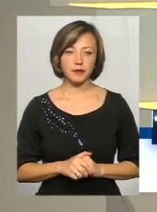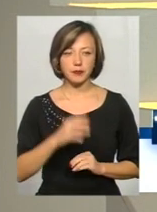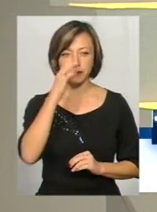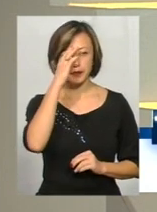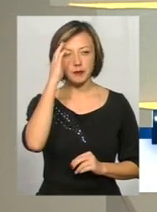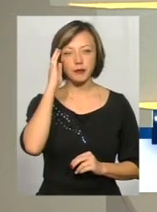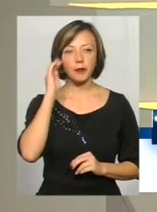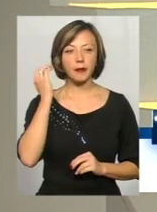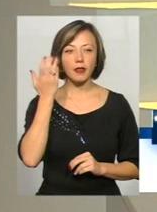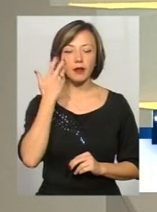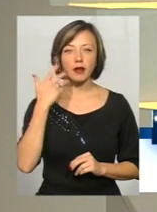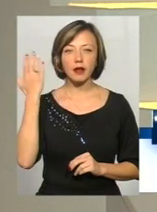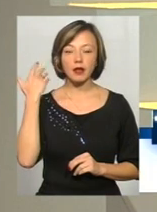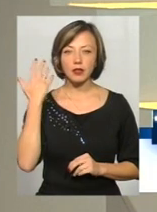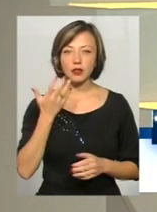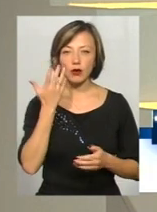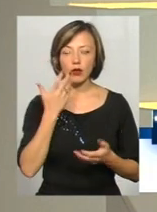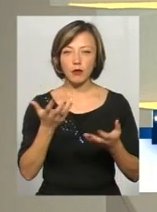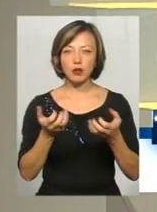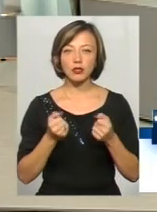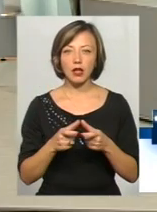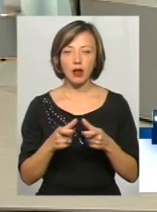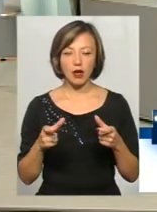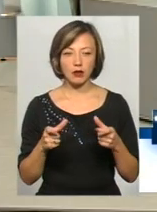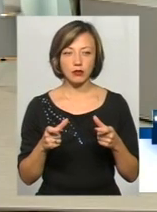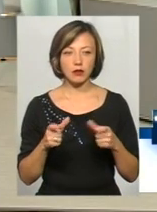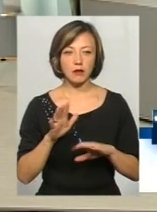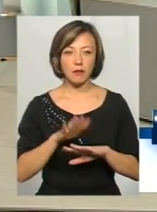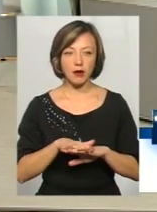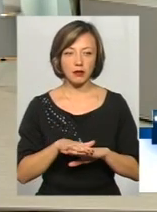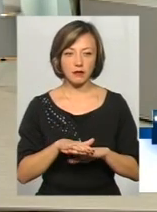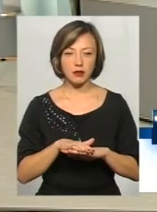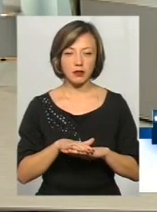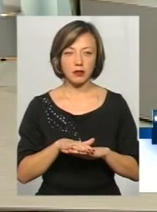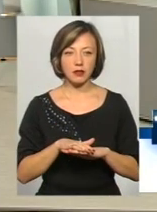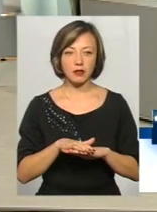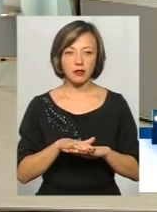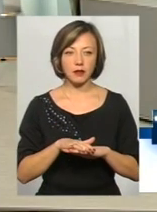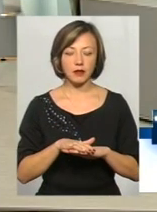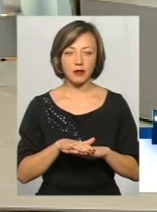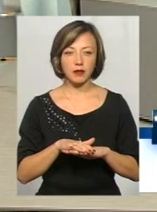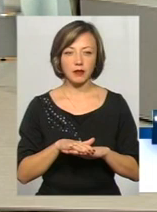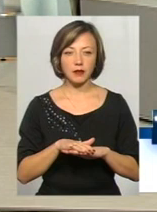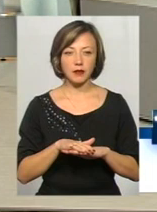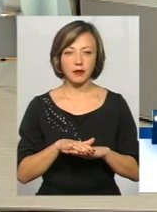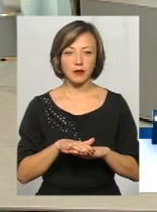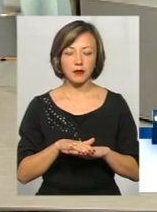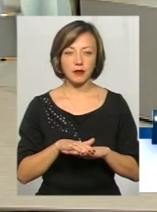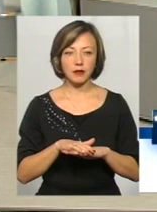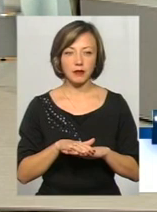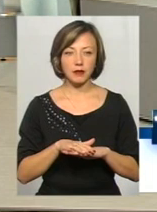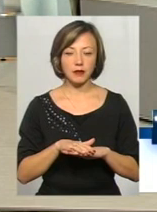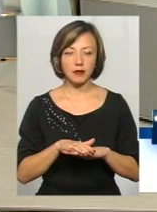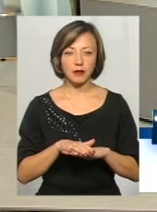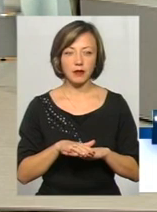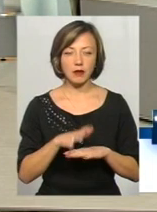Колись раніше, коли отримали карточки банківські, код був в